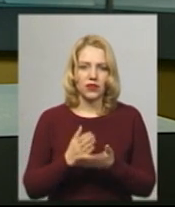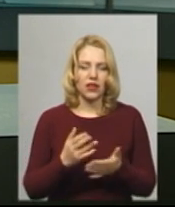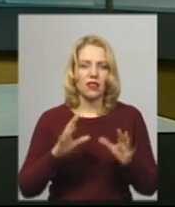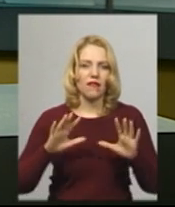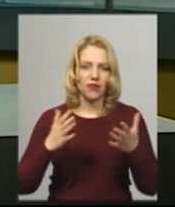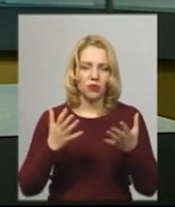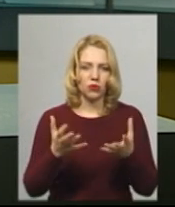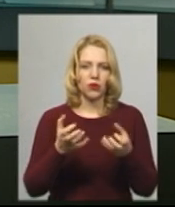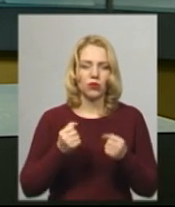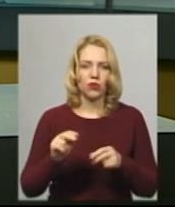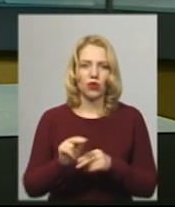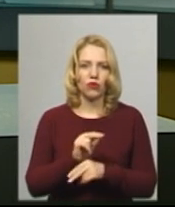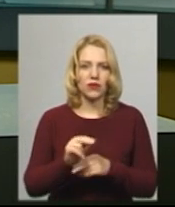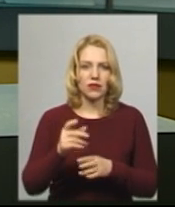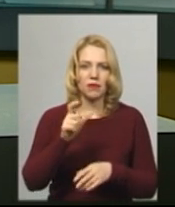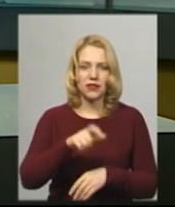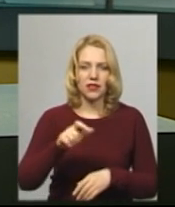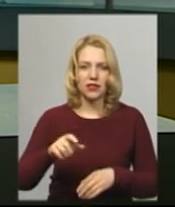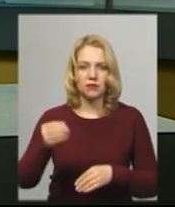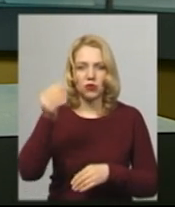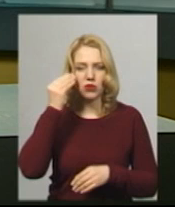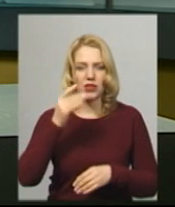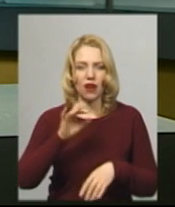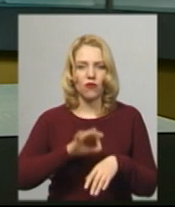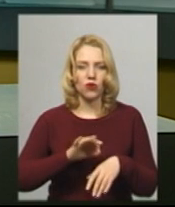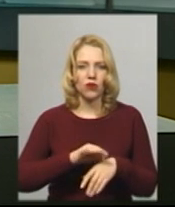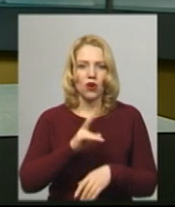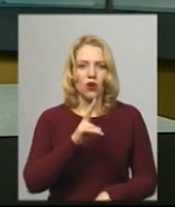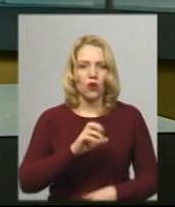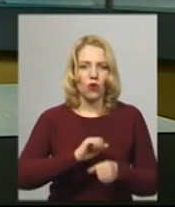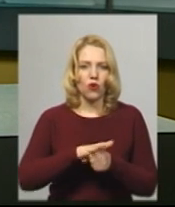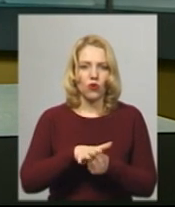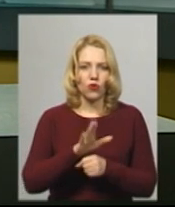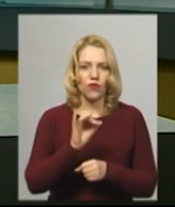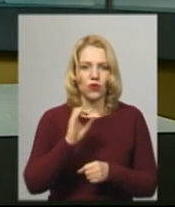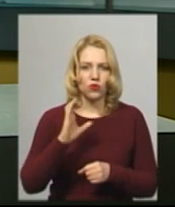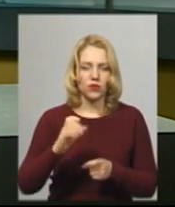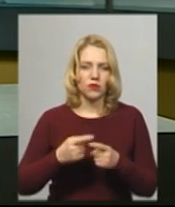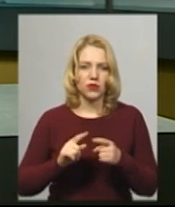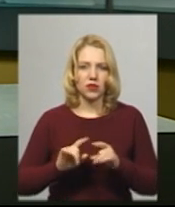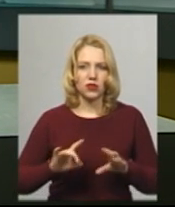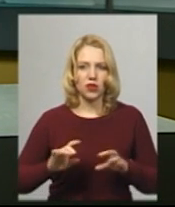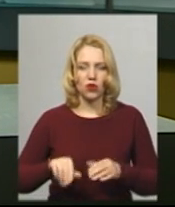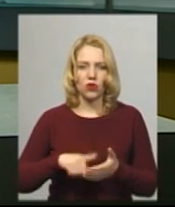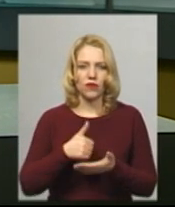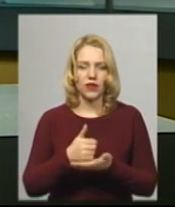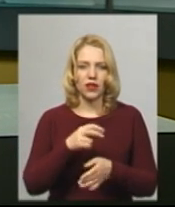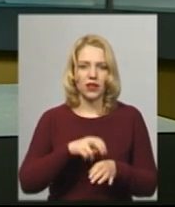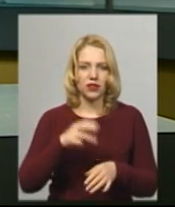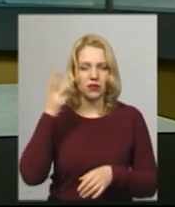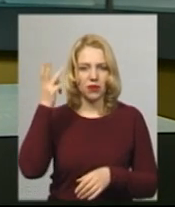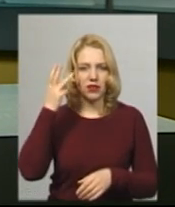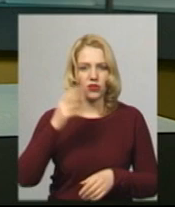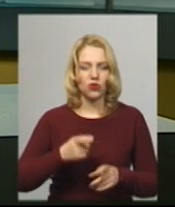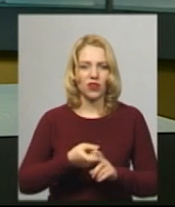та лікування пацієнтів з підозрою захворювання на коронавірус. Про це розповіла головний лікар Хмельницької міської інфекційної лікарні Оксана